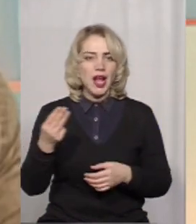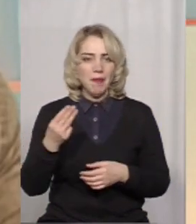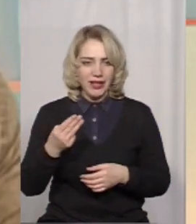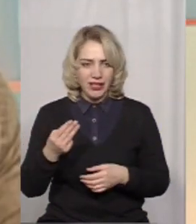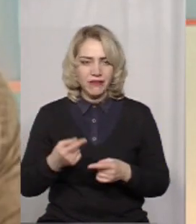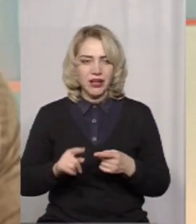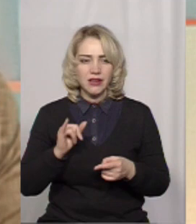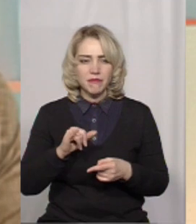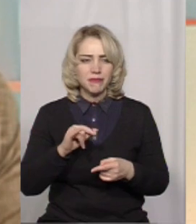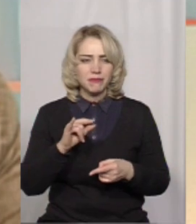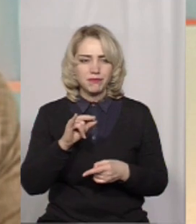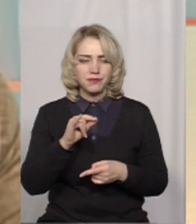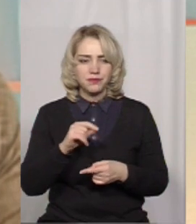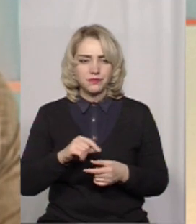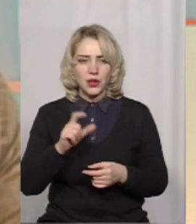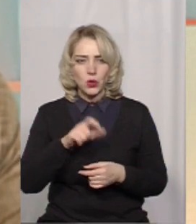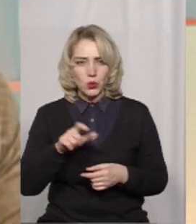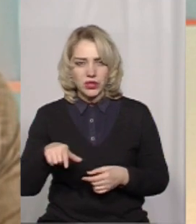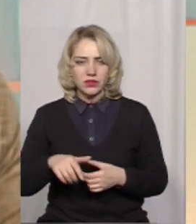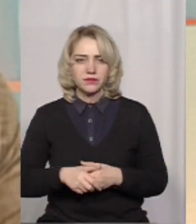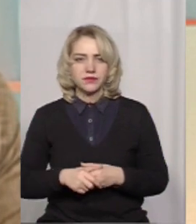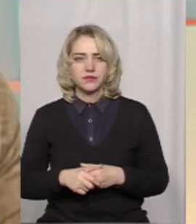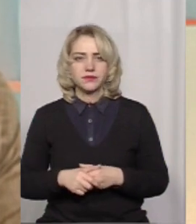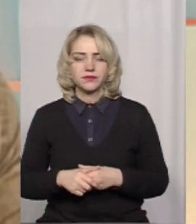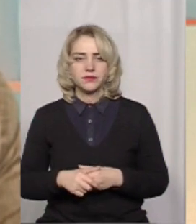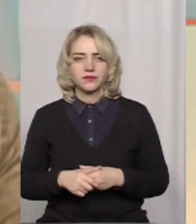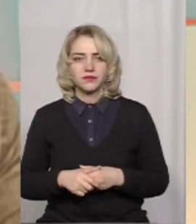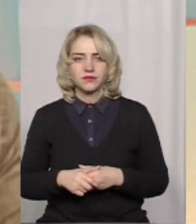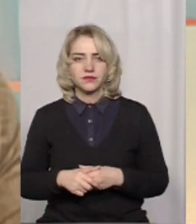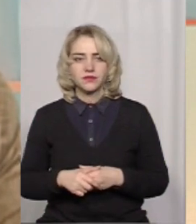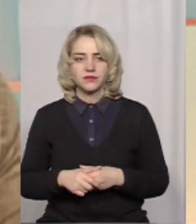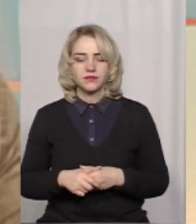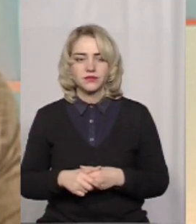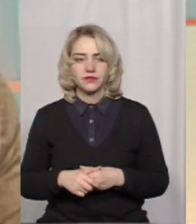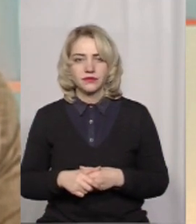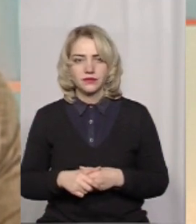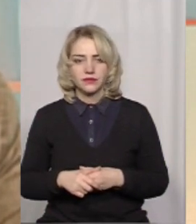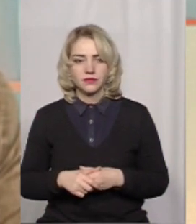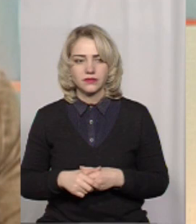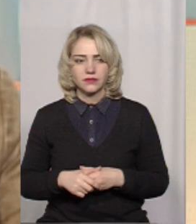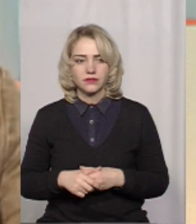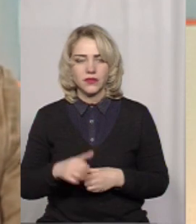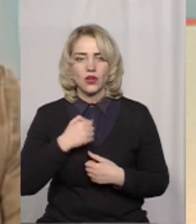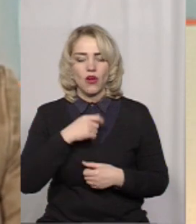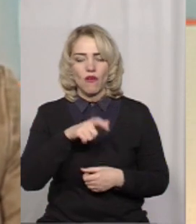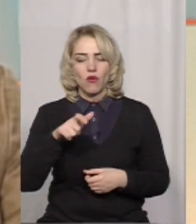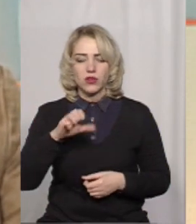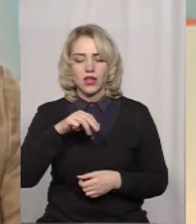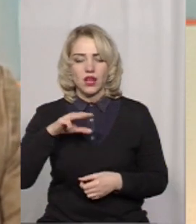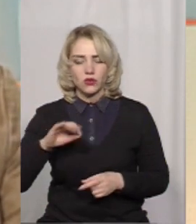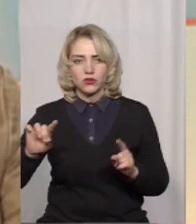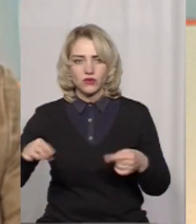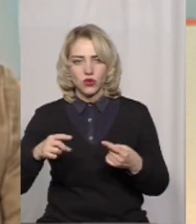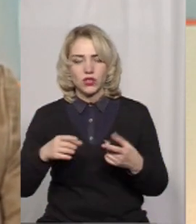фронтмед, де люди, воїни після АТО створили